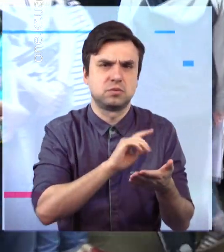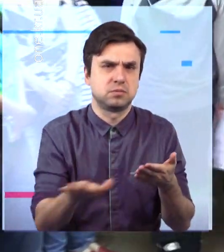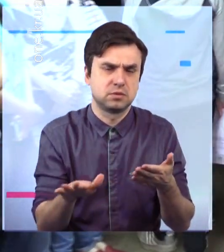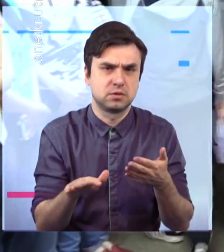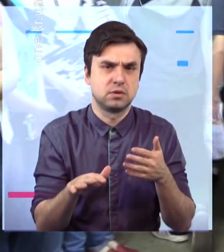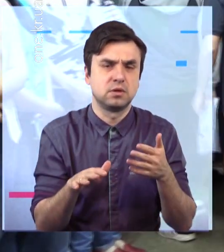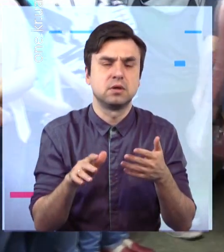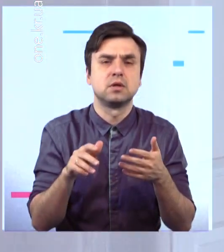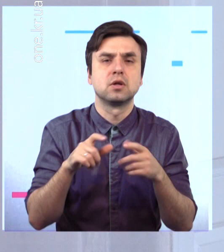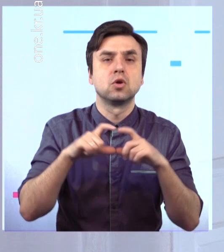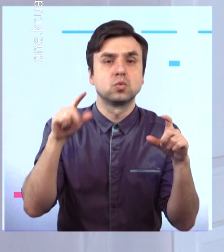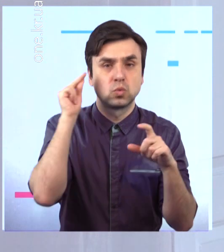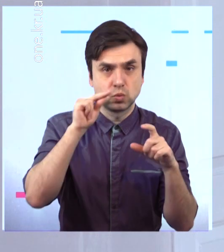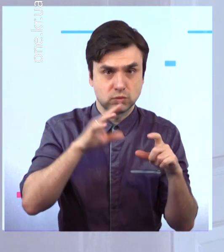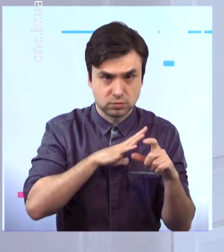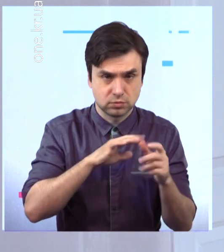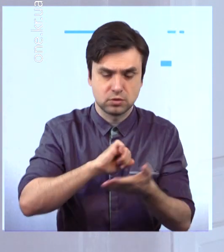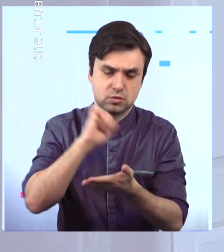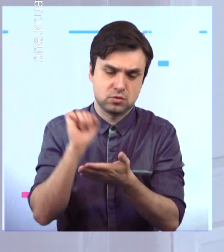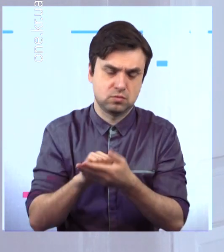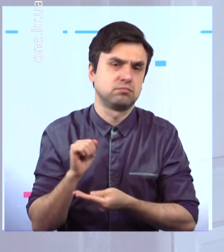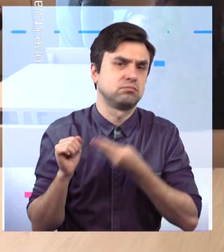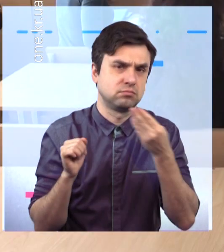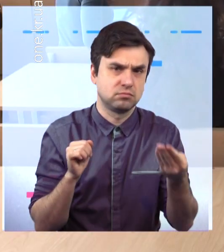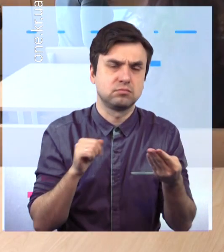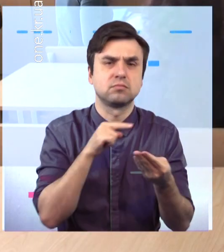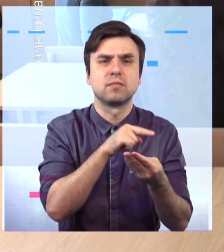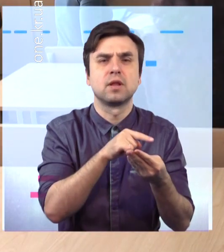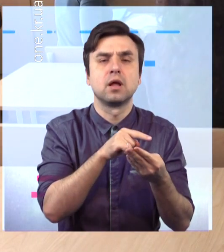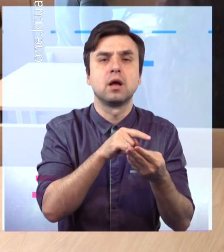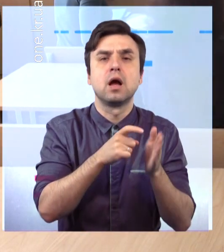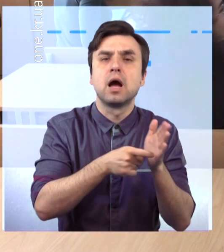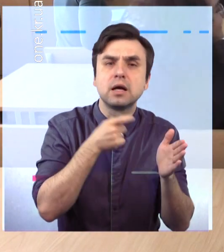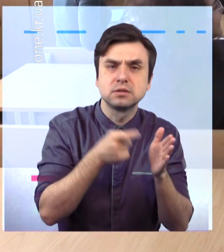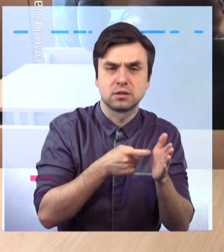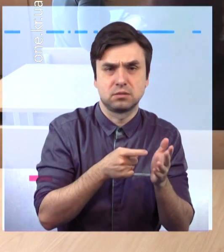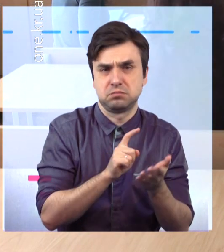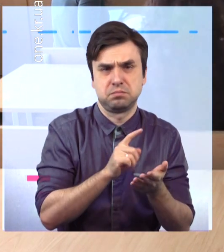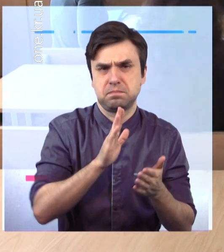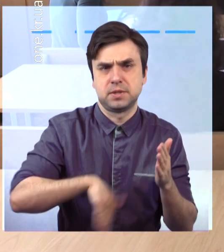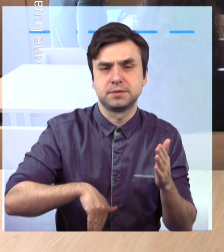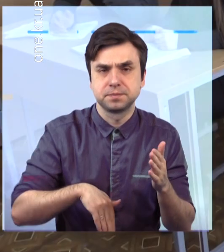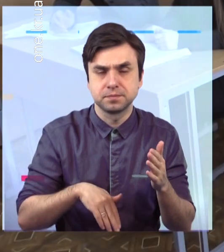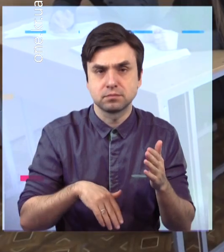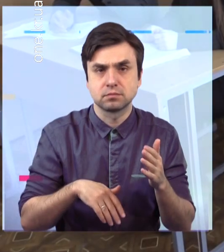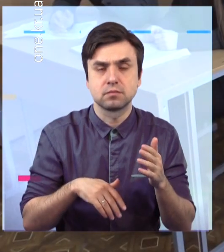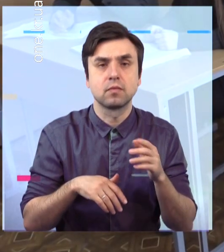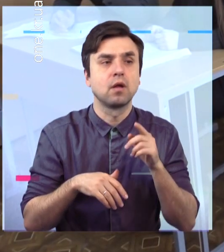освіти без складання зовнішнього незалежного оцінювання. Таким учням можуть виставити бали на